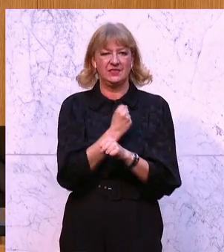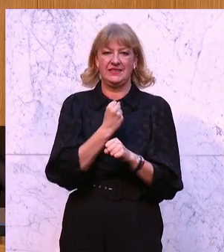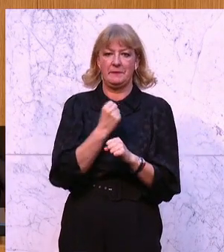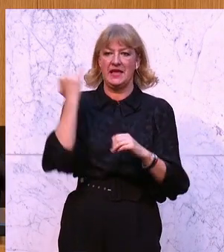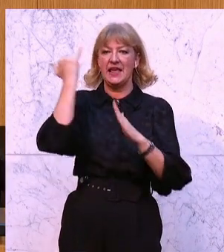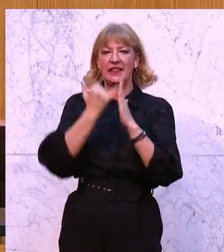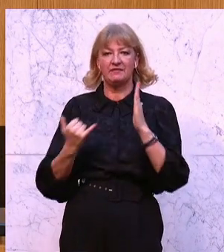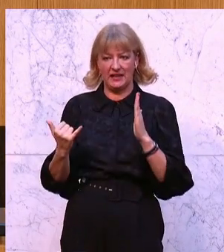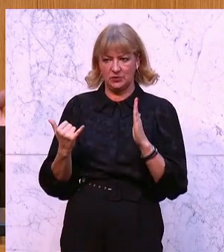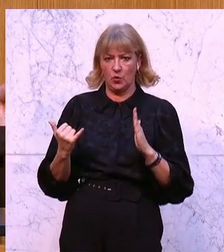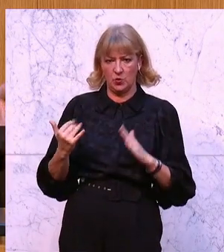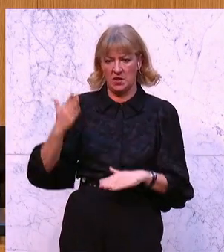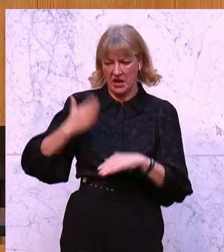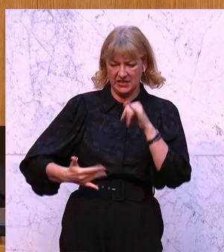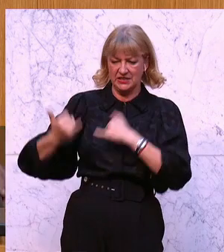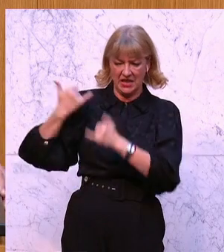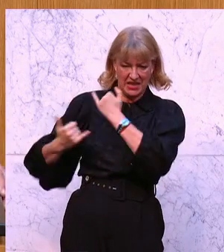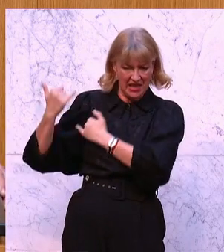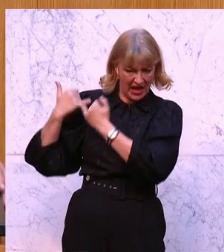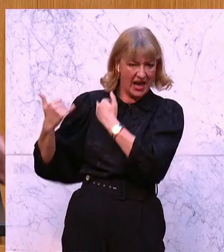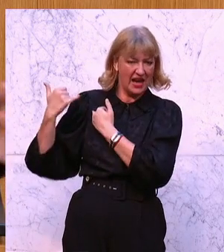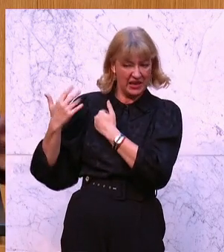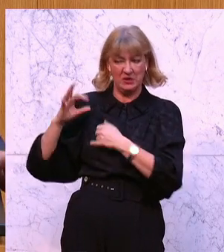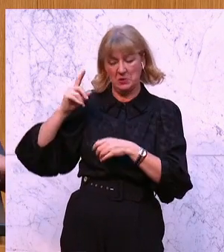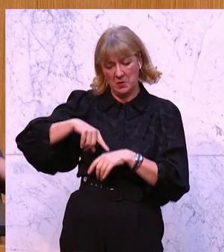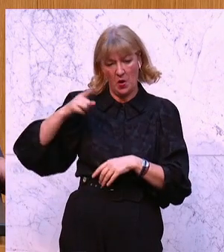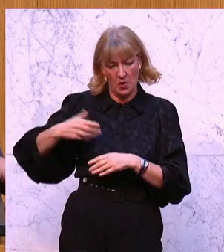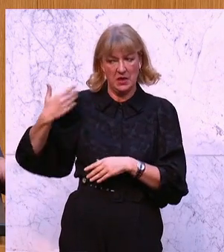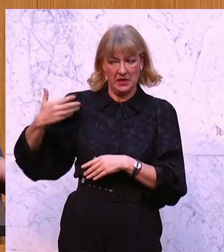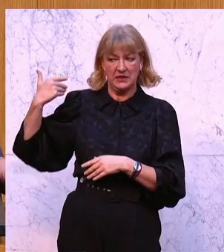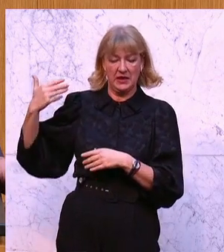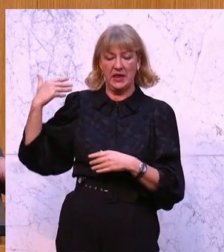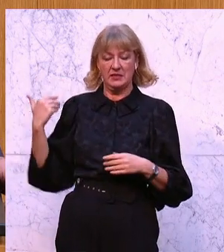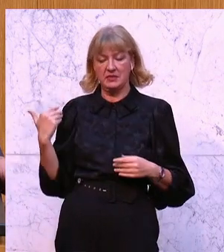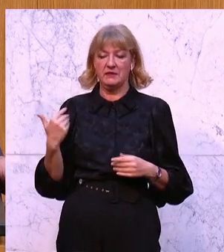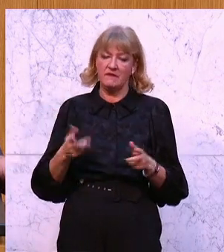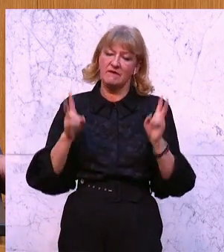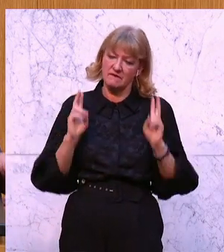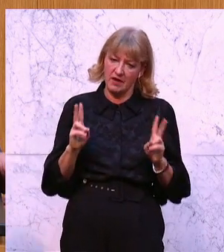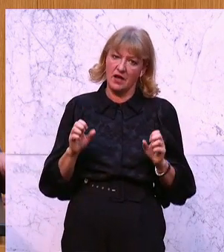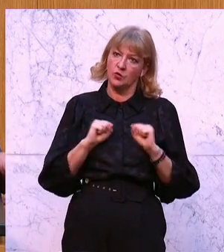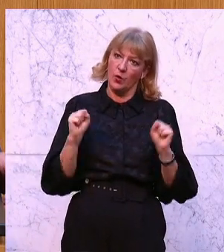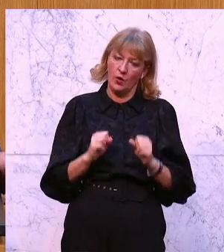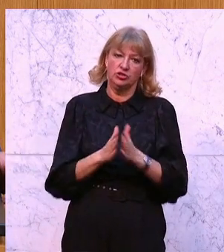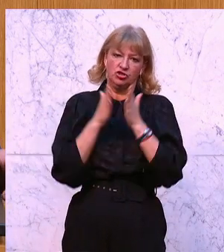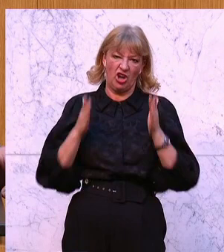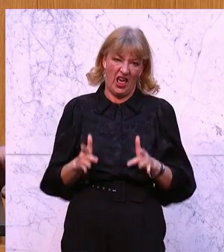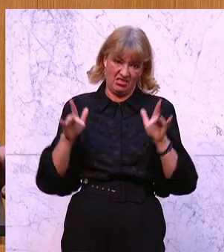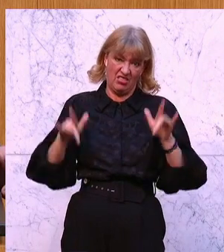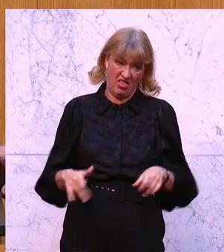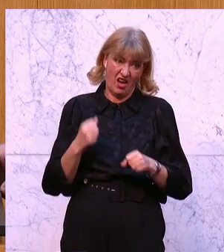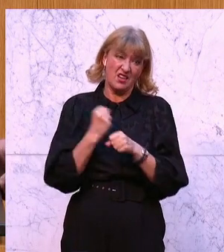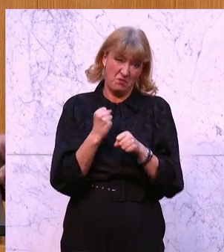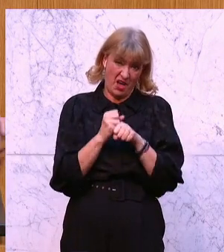in den letzten Jahren oder in den letzten Monaten, zurückliegenden Monaten, wirklich enormen Schaden angerichtet.